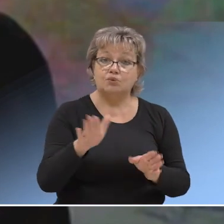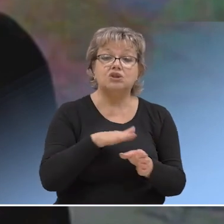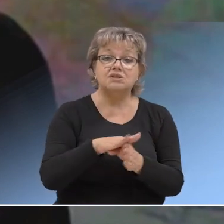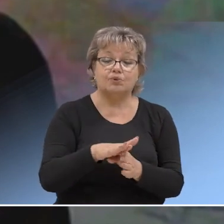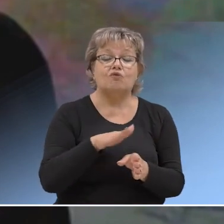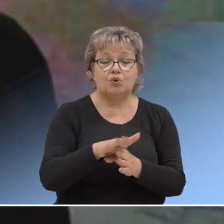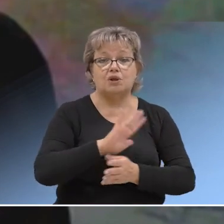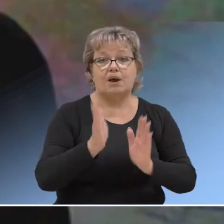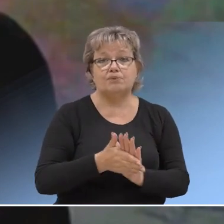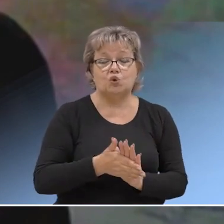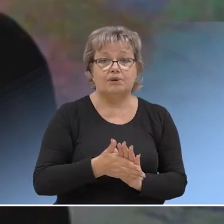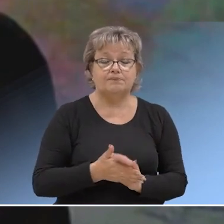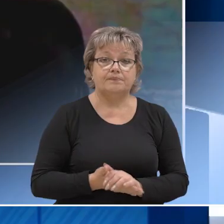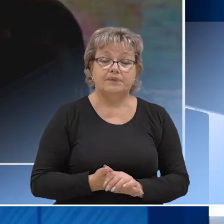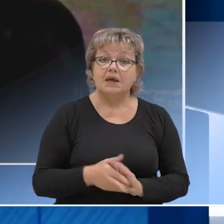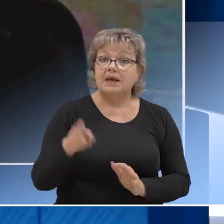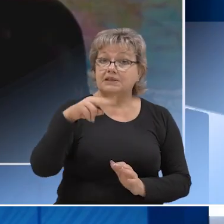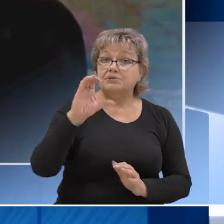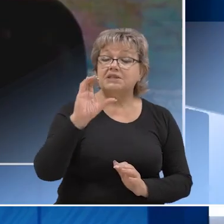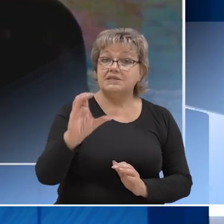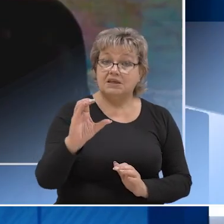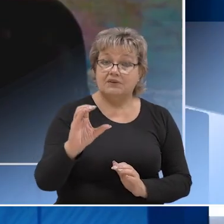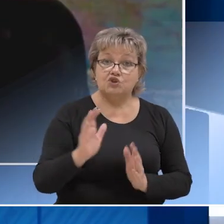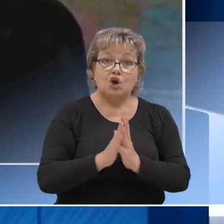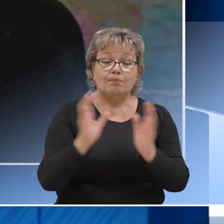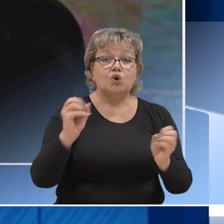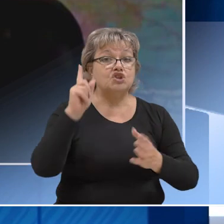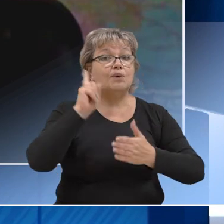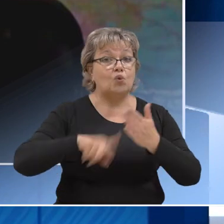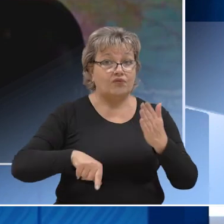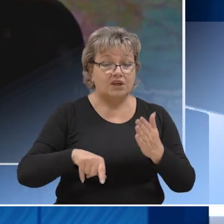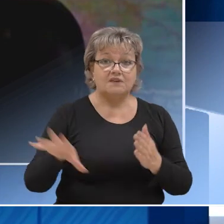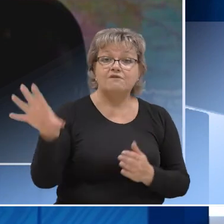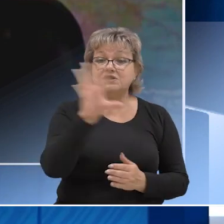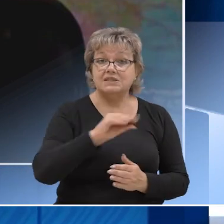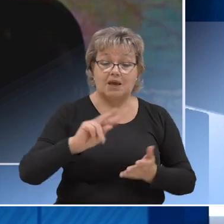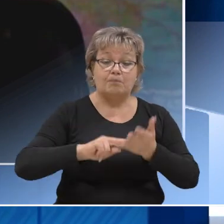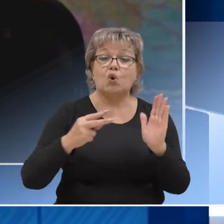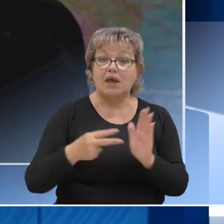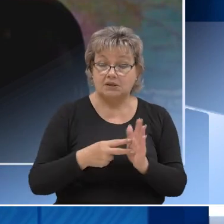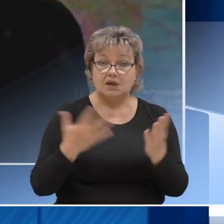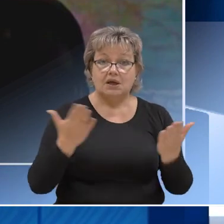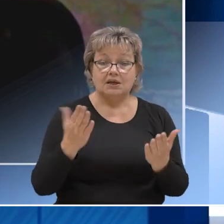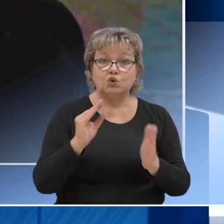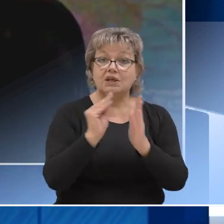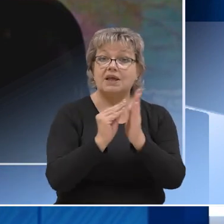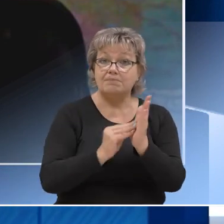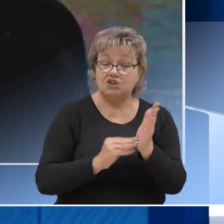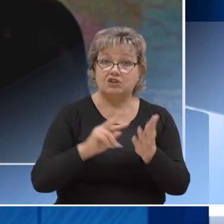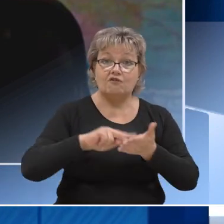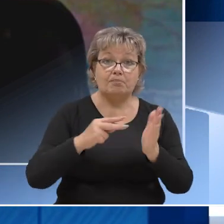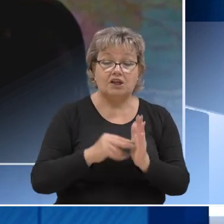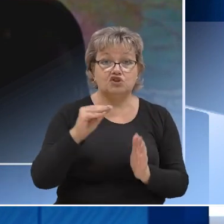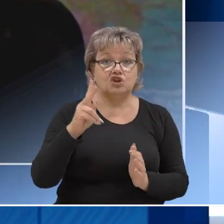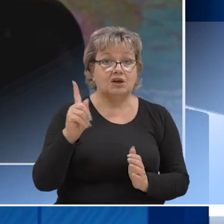будет исполнен в полном объеме. Дмитрий Сергеевич, более чем уверен, что все проекты, которые намечены